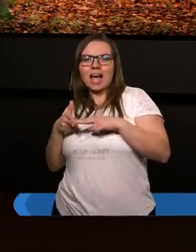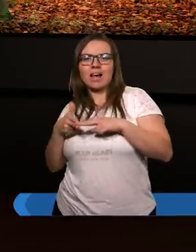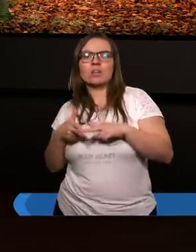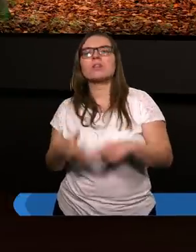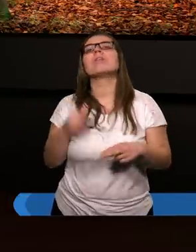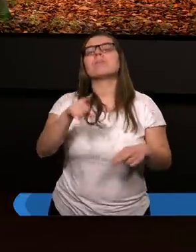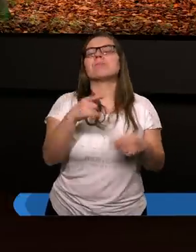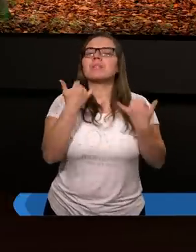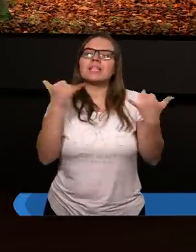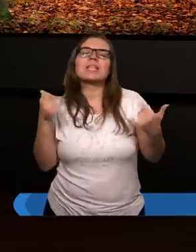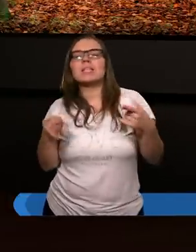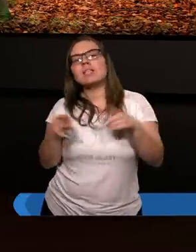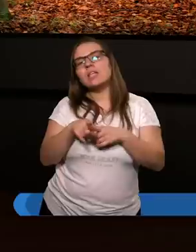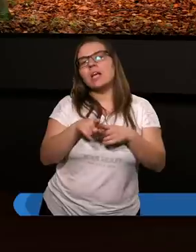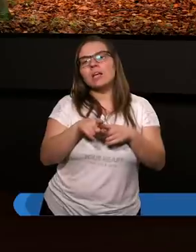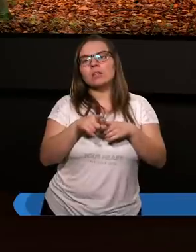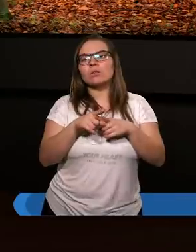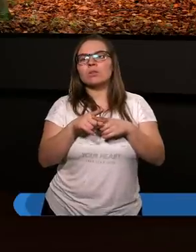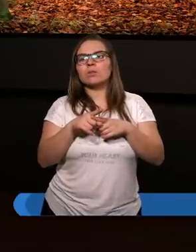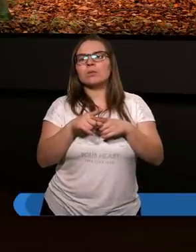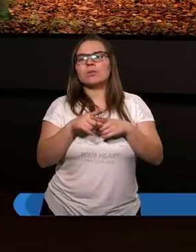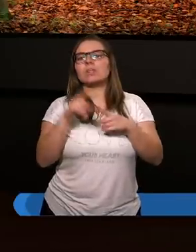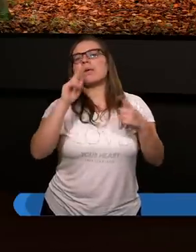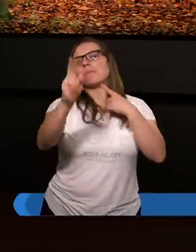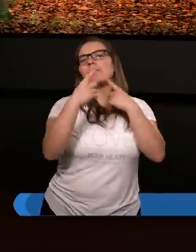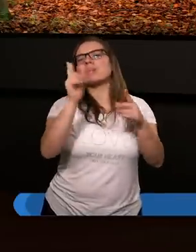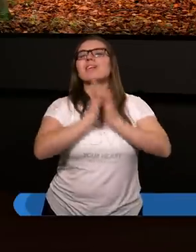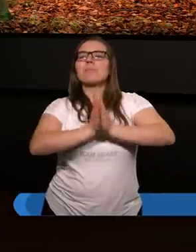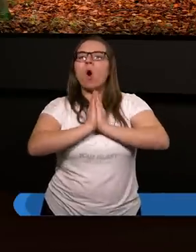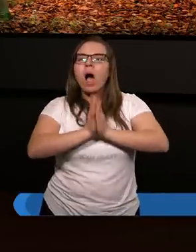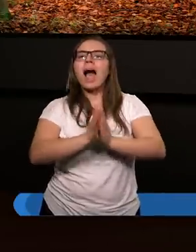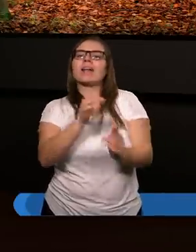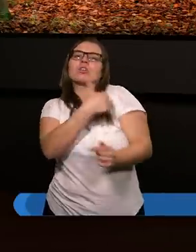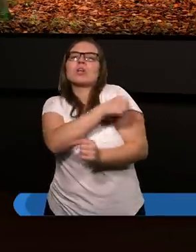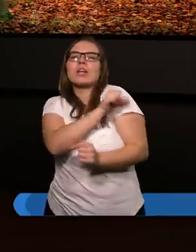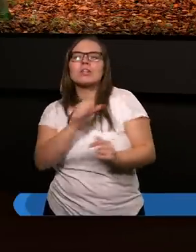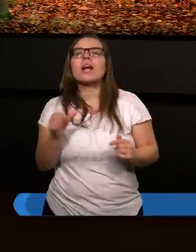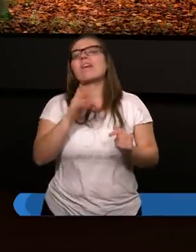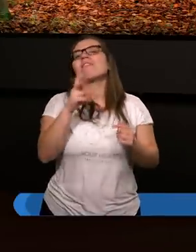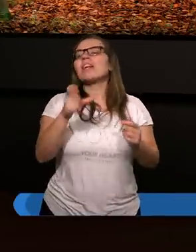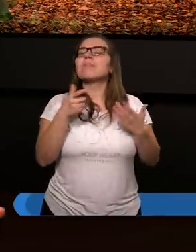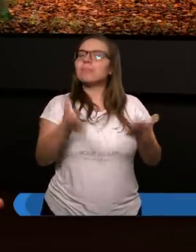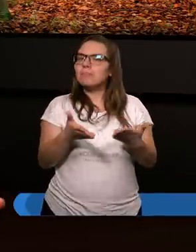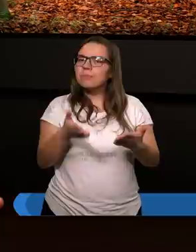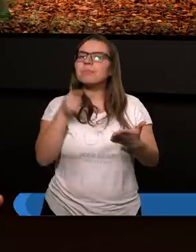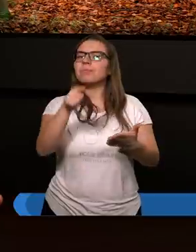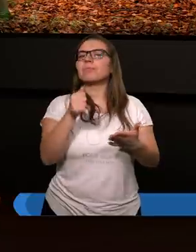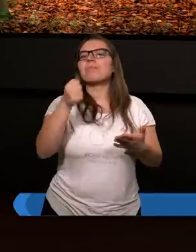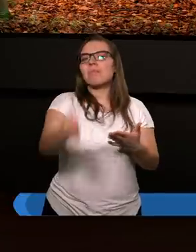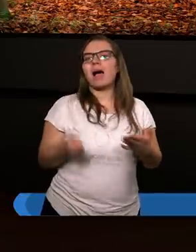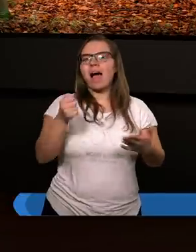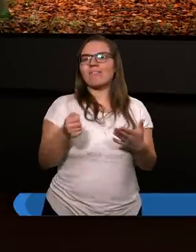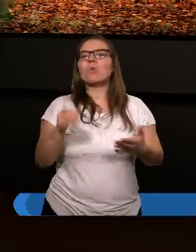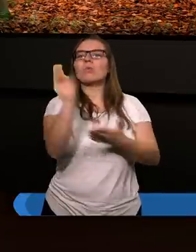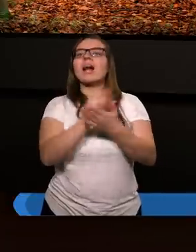tych pochodzących z pogan chrześcijan. Więc Paweł napisał